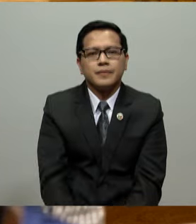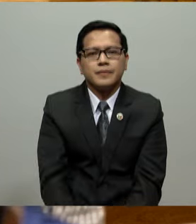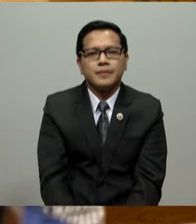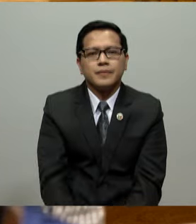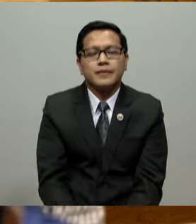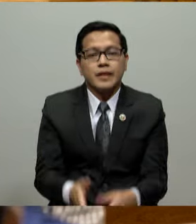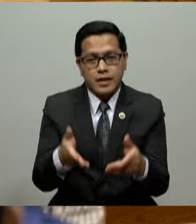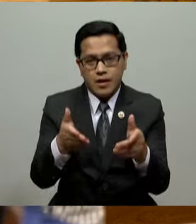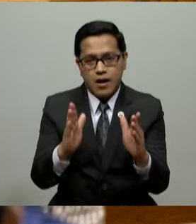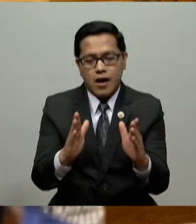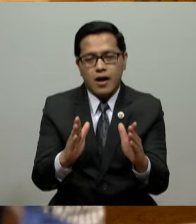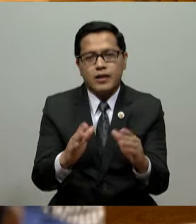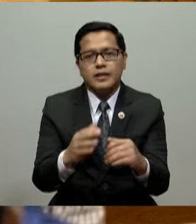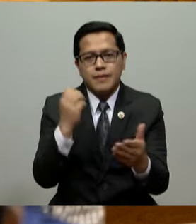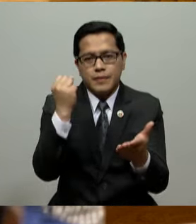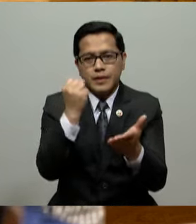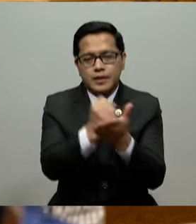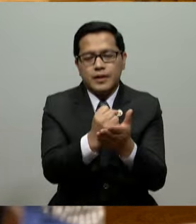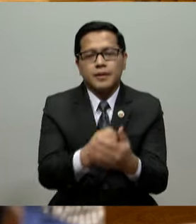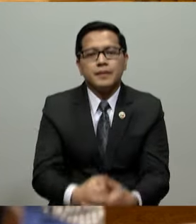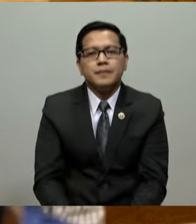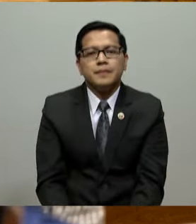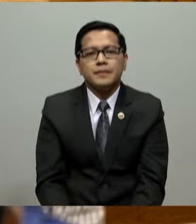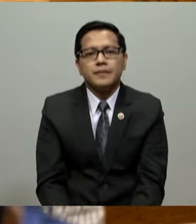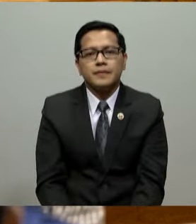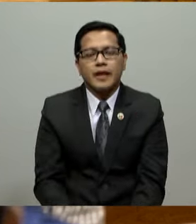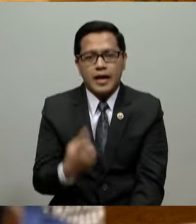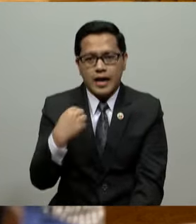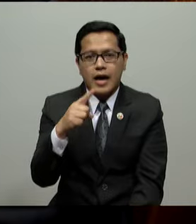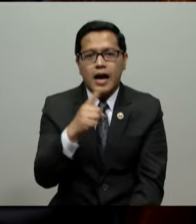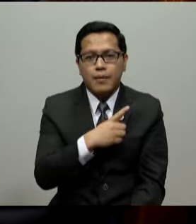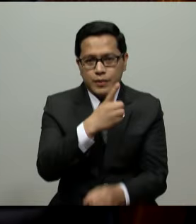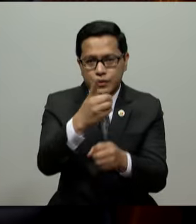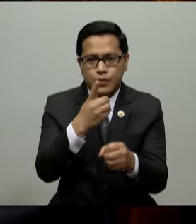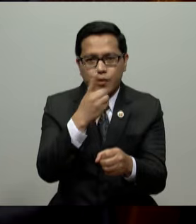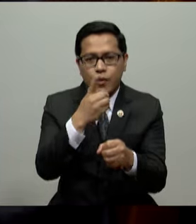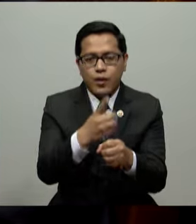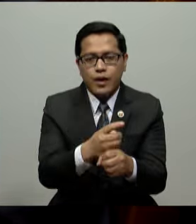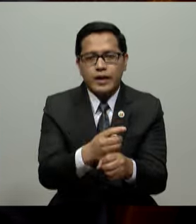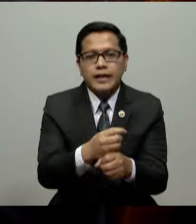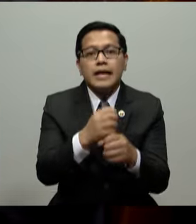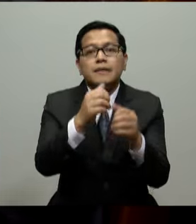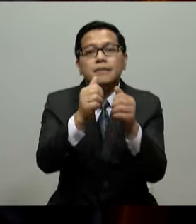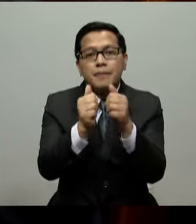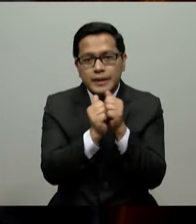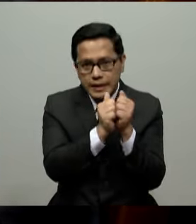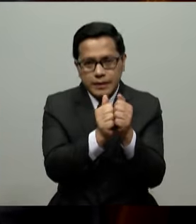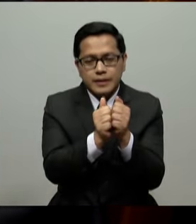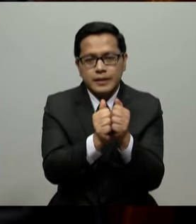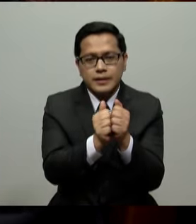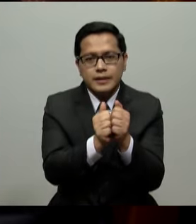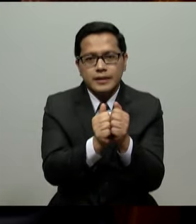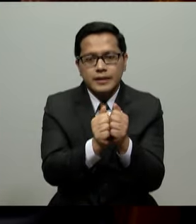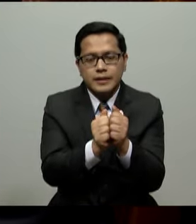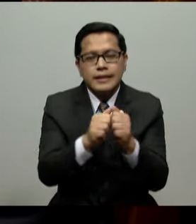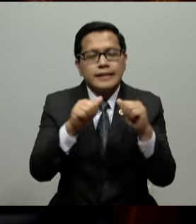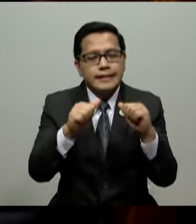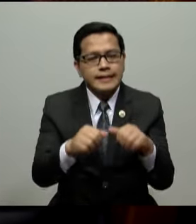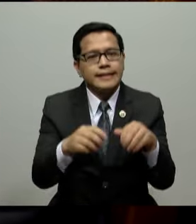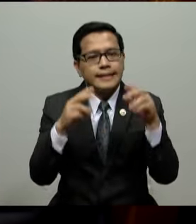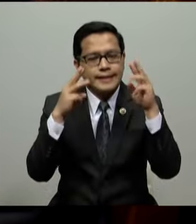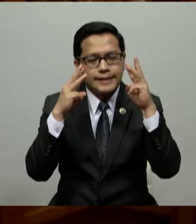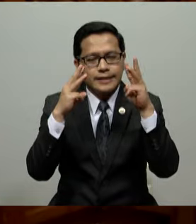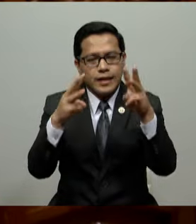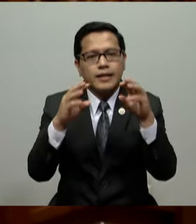pinayagan po nila at pinagtibay ng aming distrito po ay makabahagi na masaksihan po ang